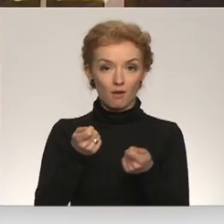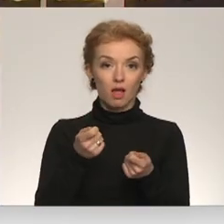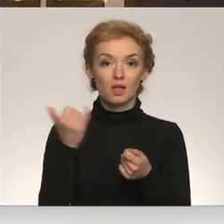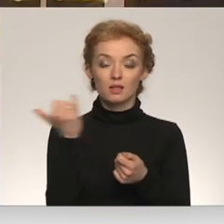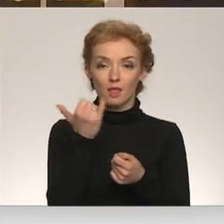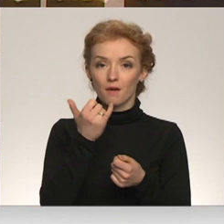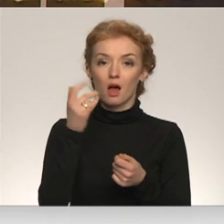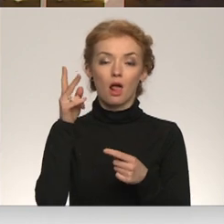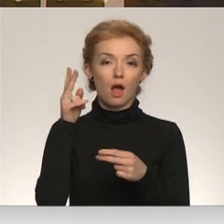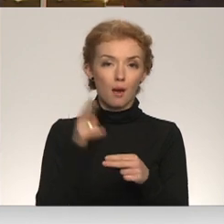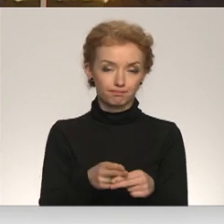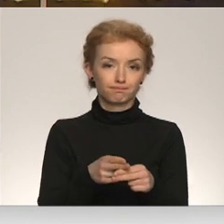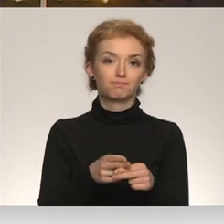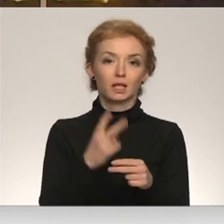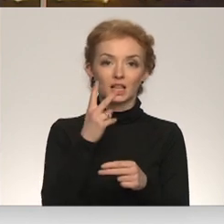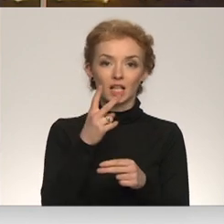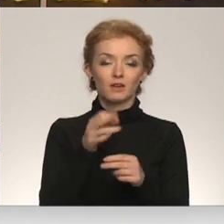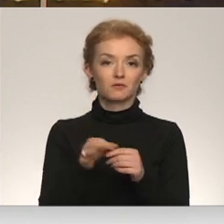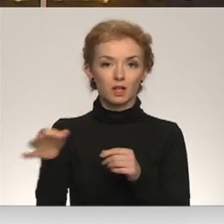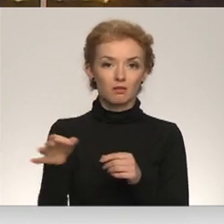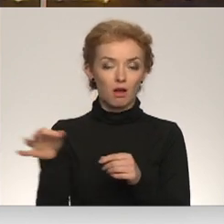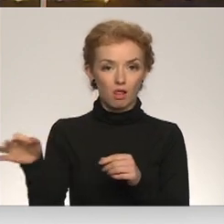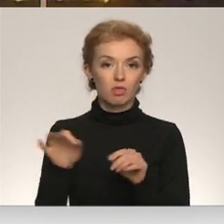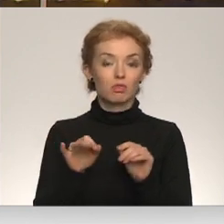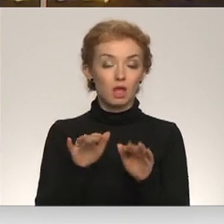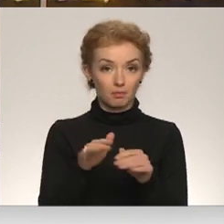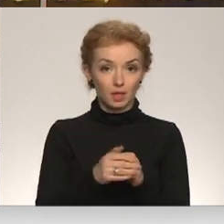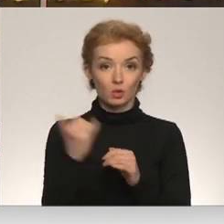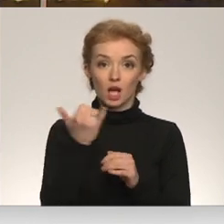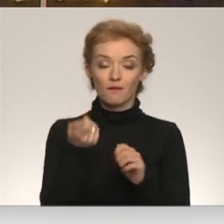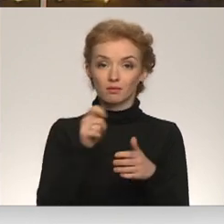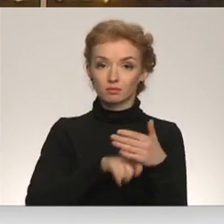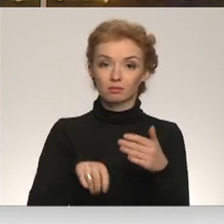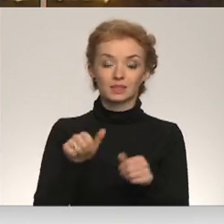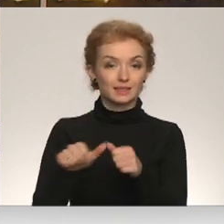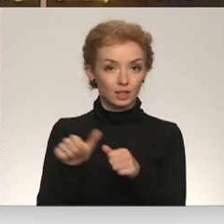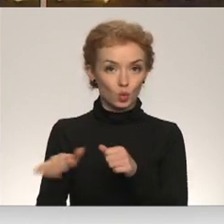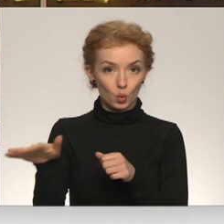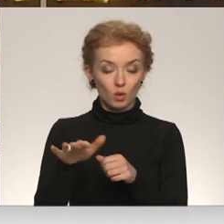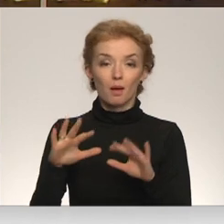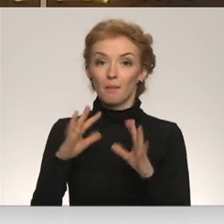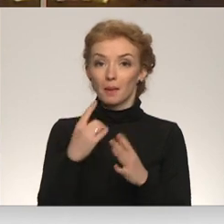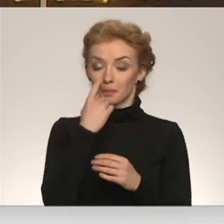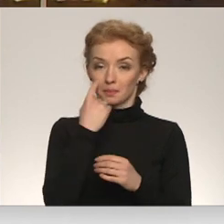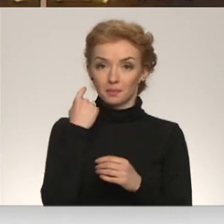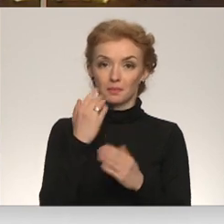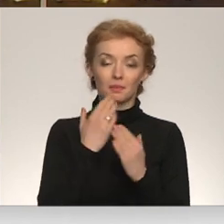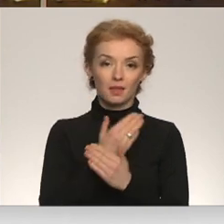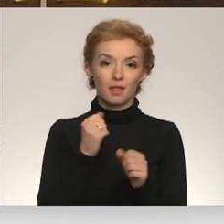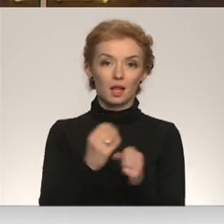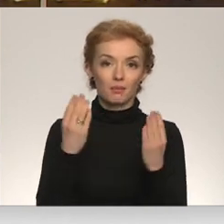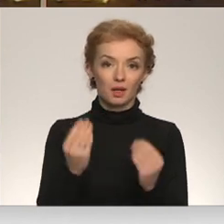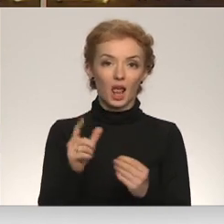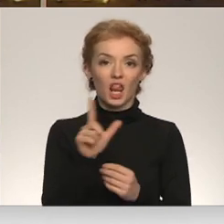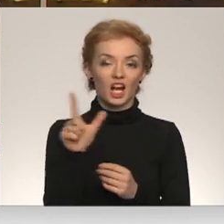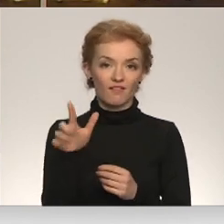pārtraukusi divu filiāļu darbību. Janvārus sākumā tikas lēgta Siguldas filiāle, bet nu pat pēdējā darba dienā aizvadīta